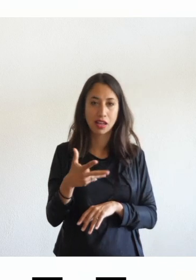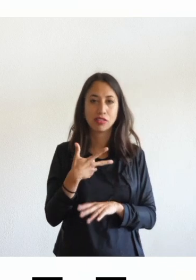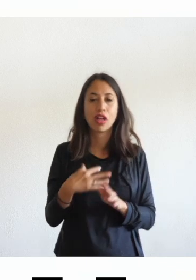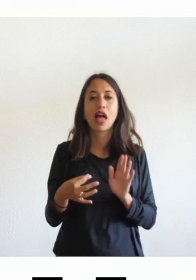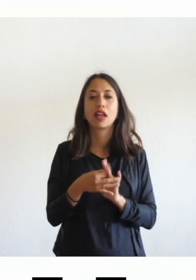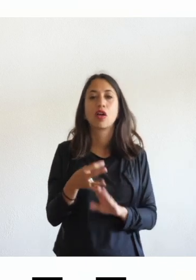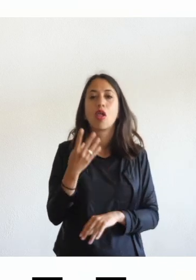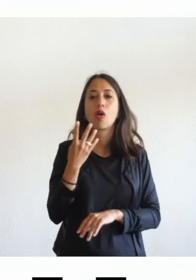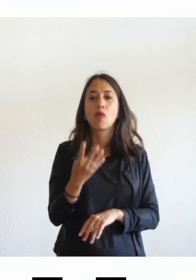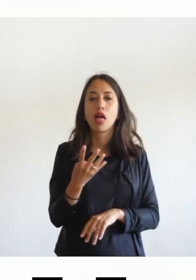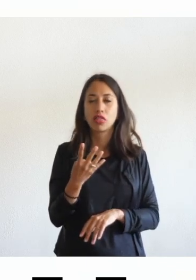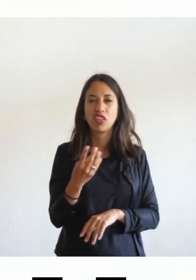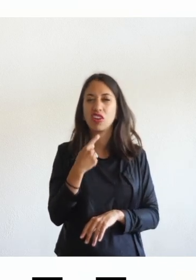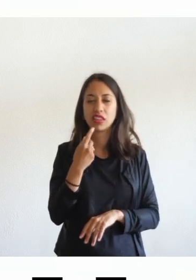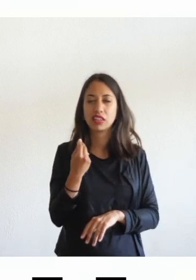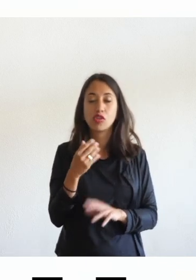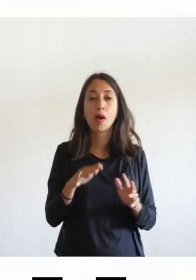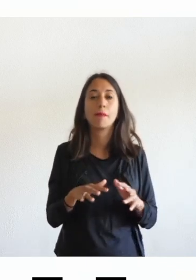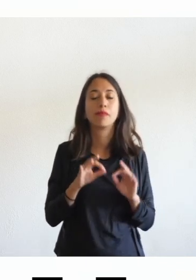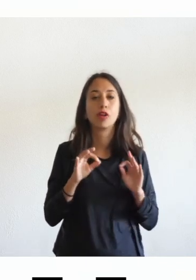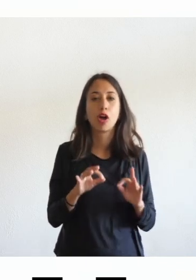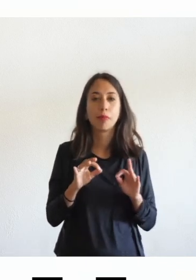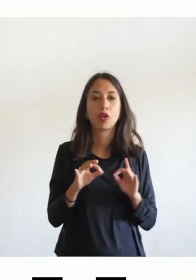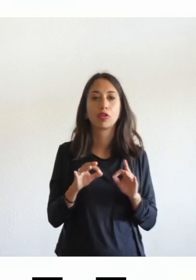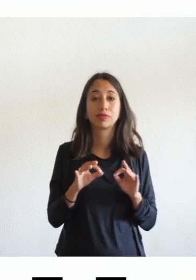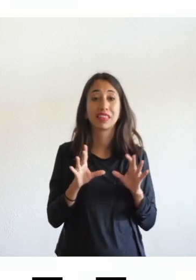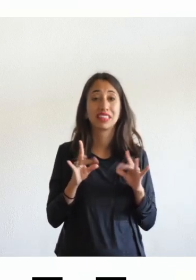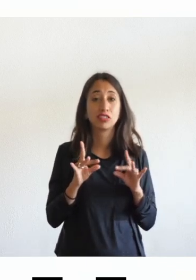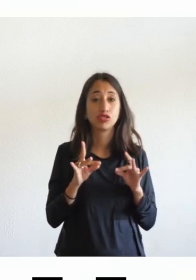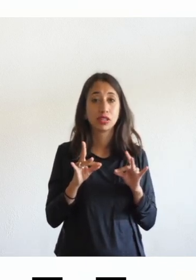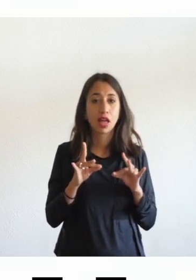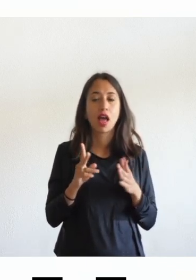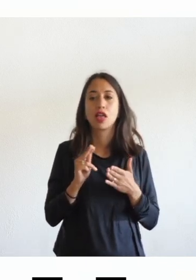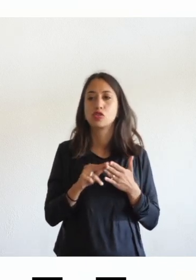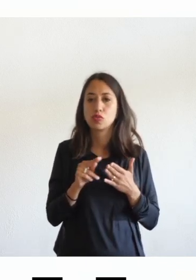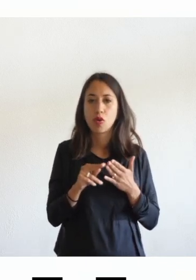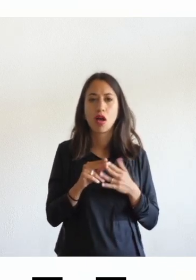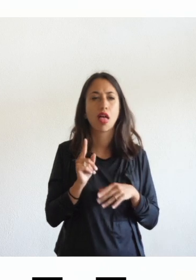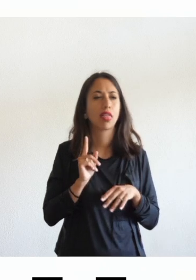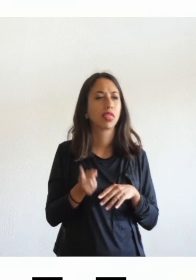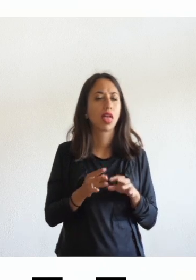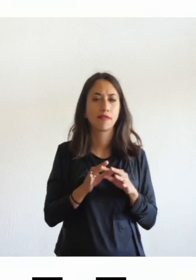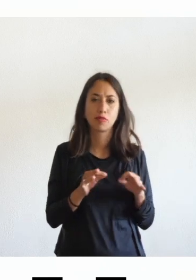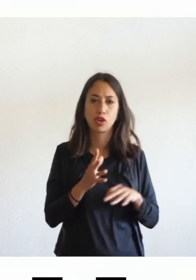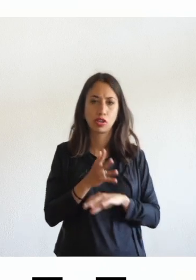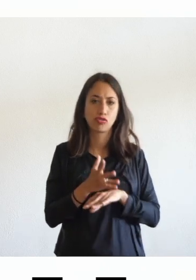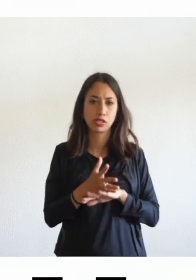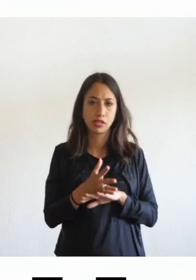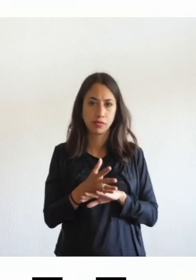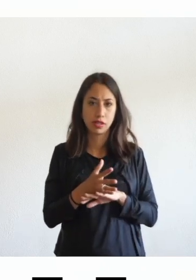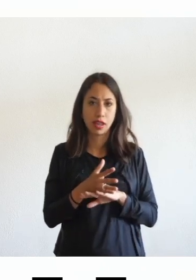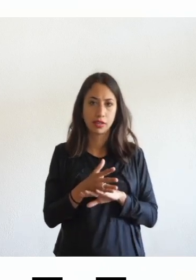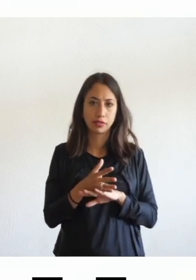che il mondo del digitale della scuola deve essere accessibile e c'ero